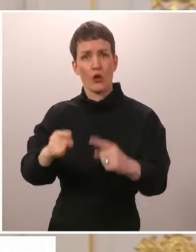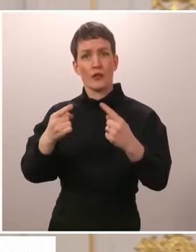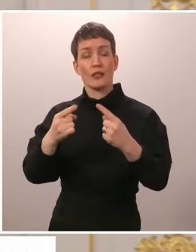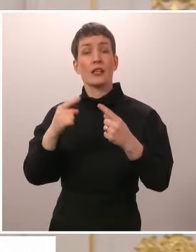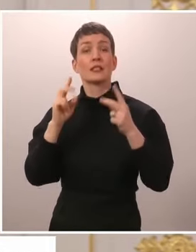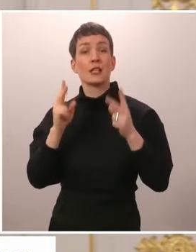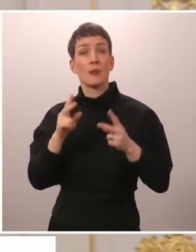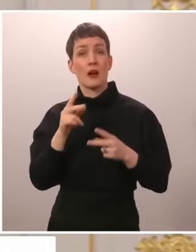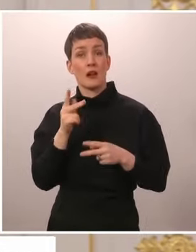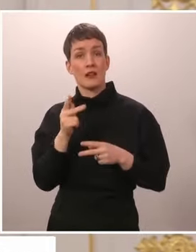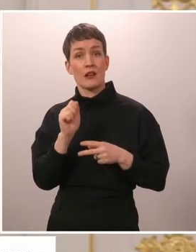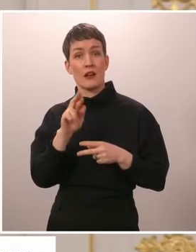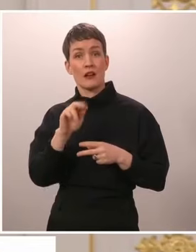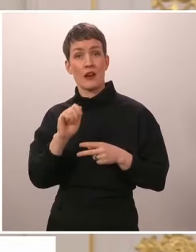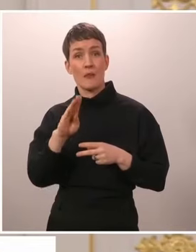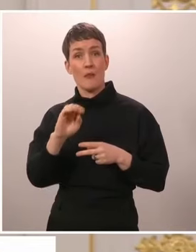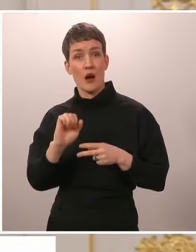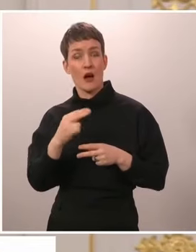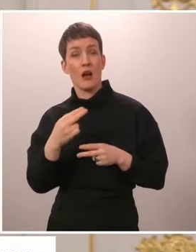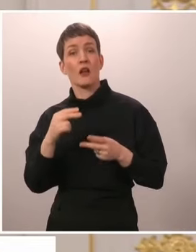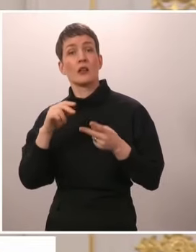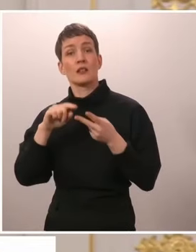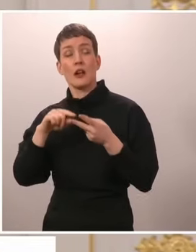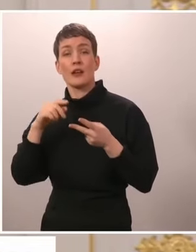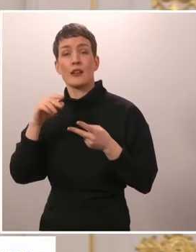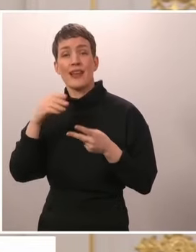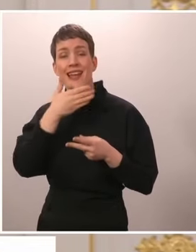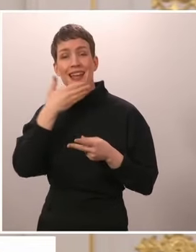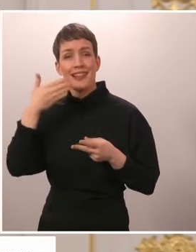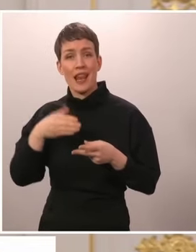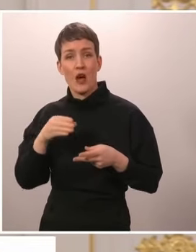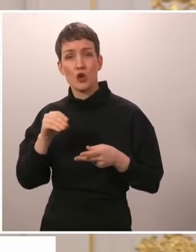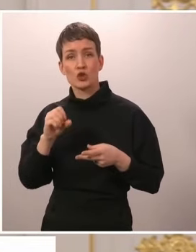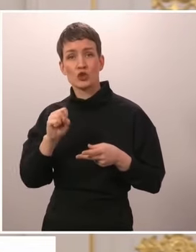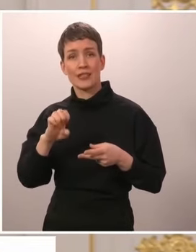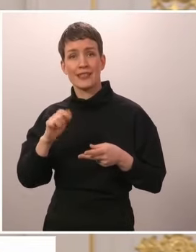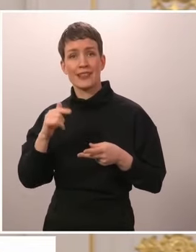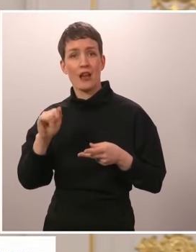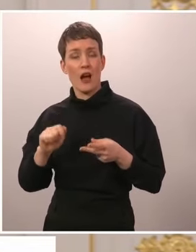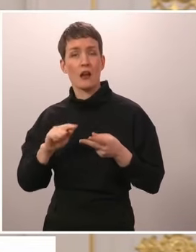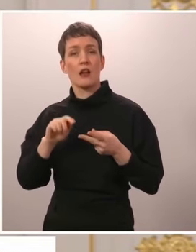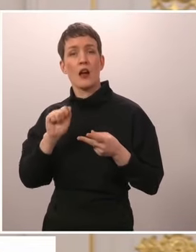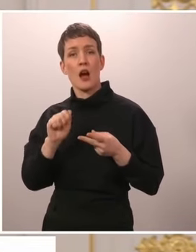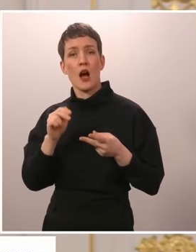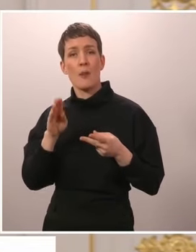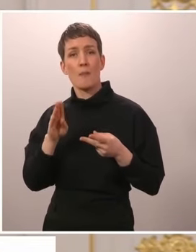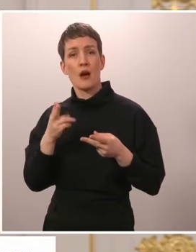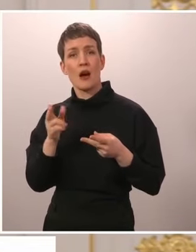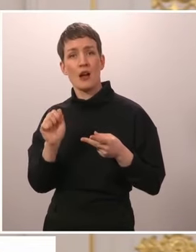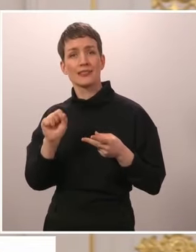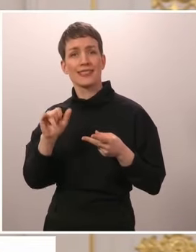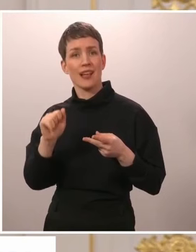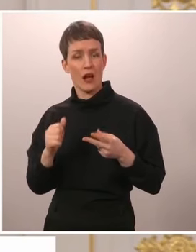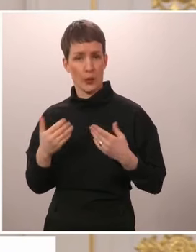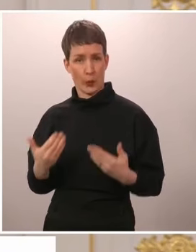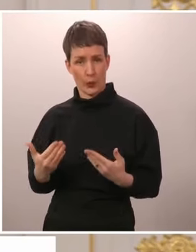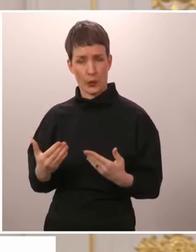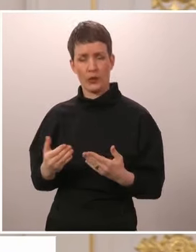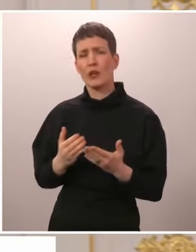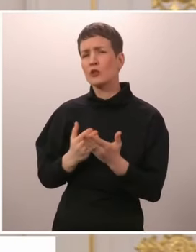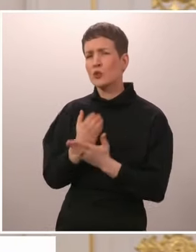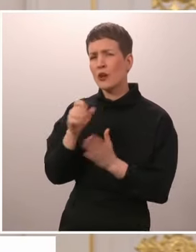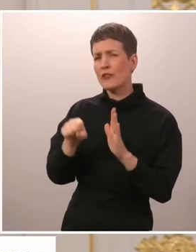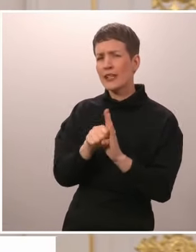tai samantyyppinen kuin on Etelä-Osset ja Abhasia tällä hetkellä. Tietysti suora viesti siitä, että